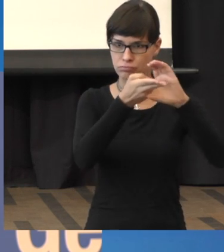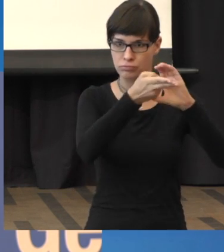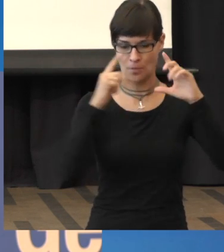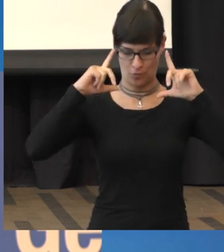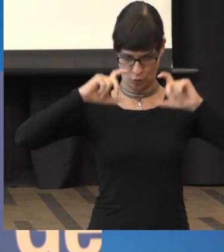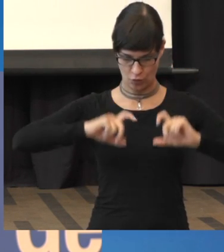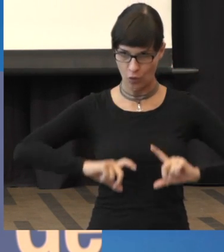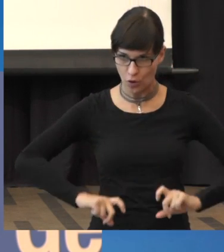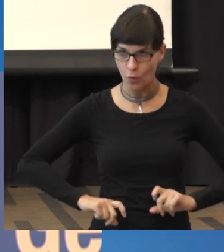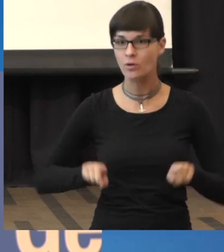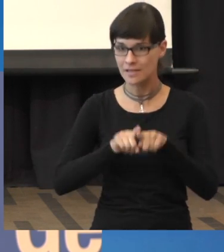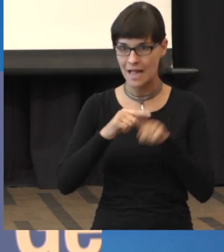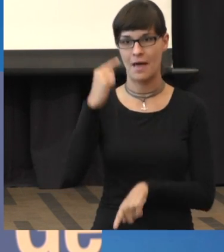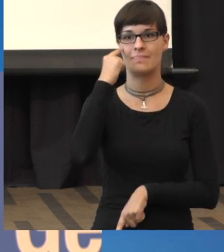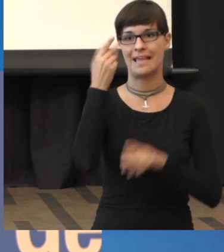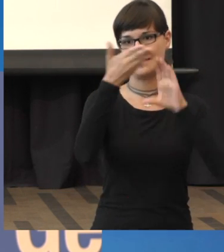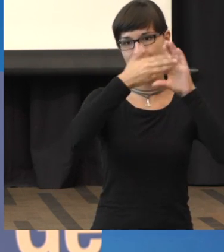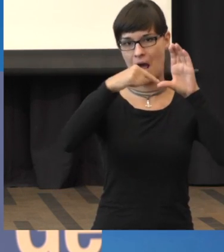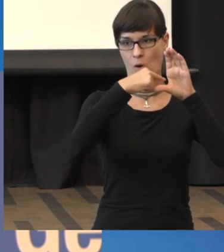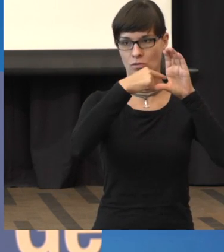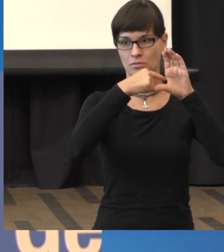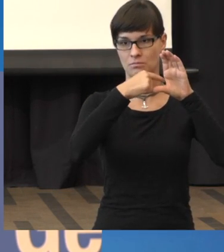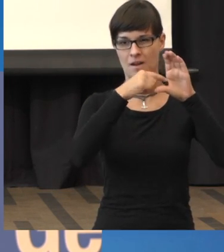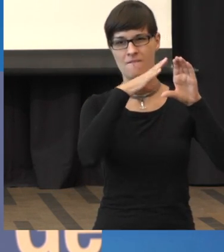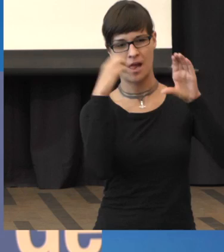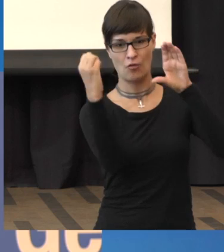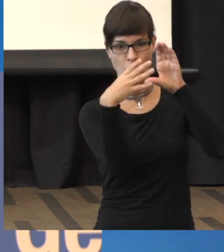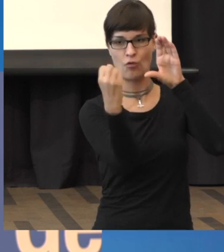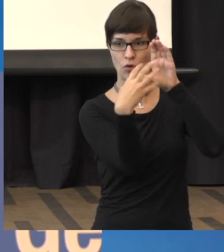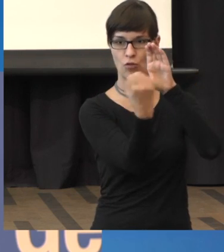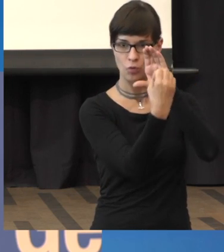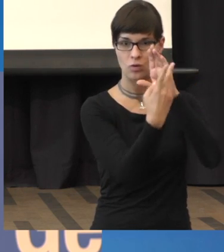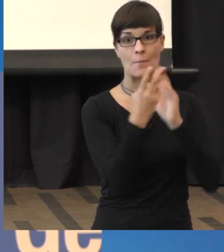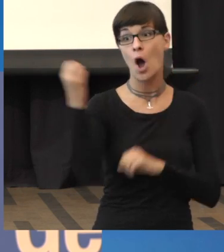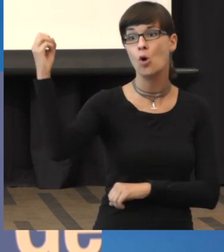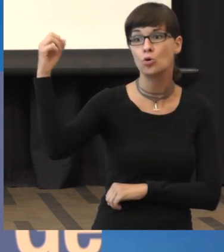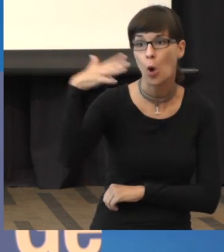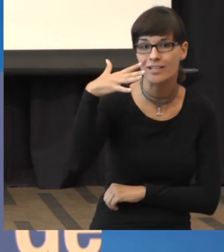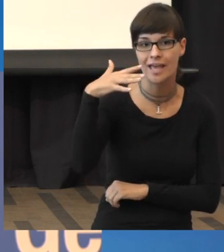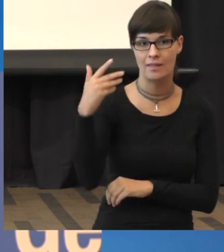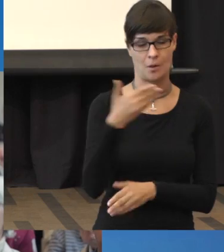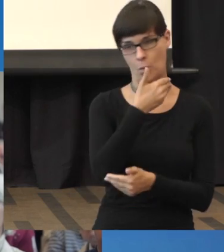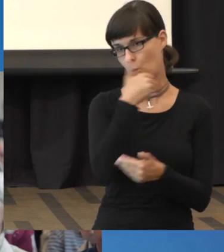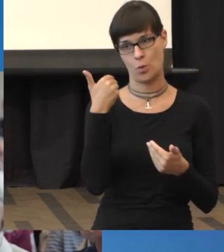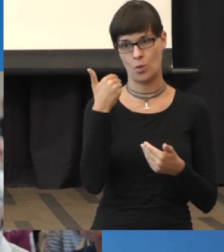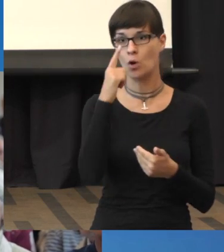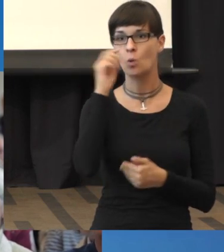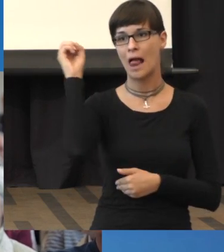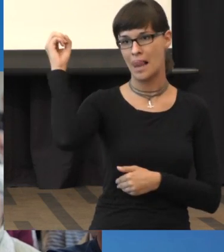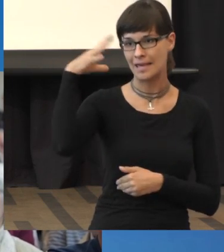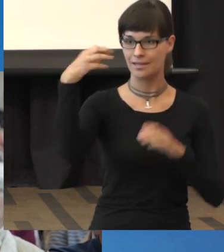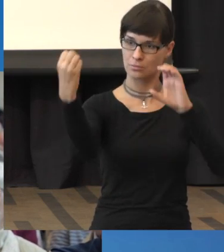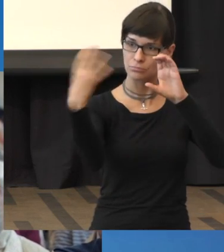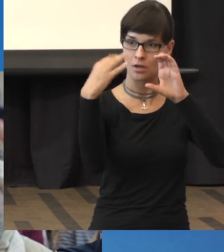Sie machen also ein Querschnittsbild durch die Netzhaut. Allerdings nicht mit Röntgenstrahlen wie beim Kernspinnenuntersuchung, sondern mit Licht.